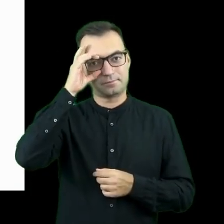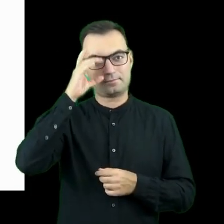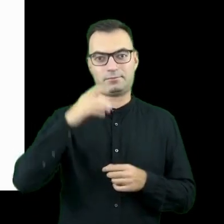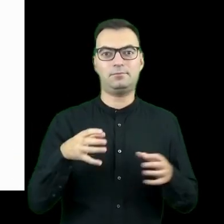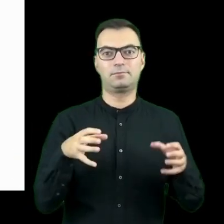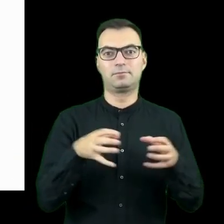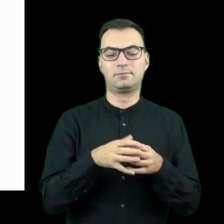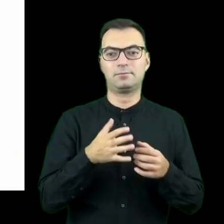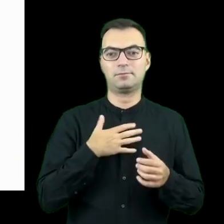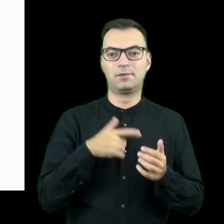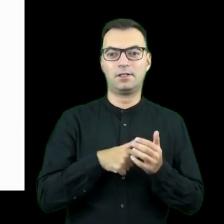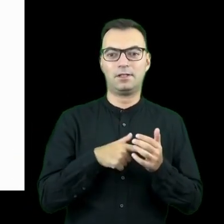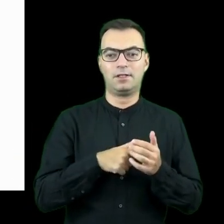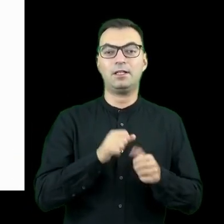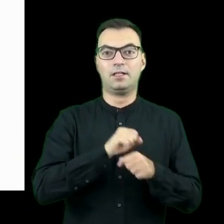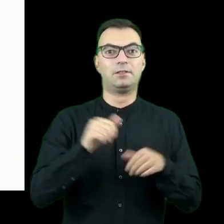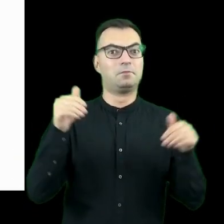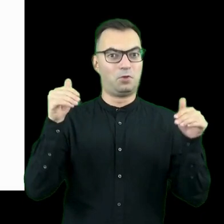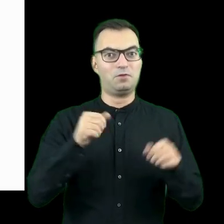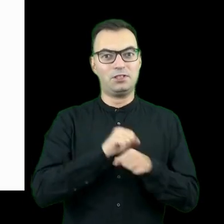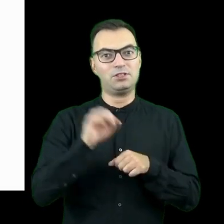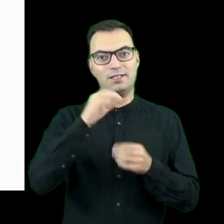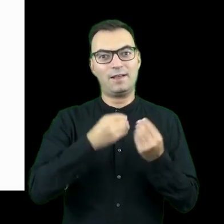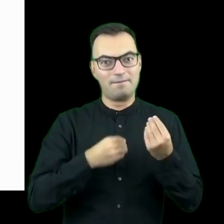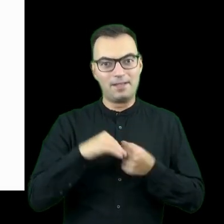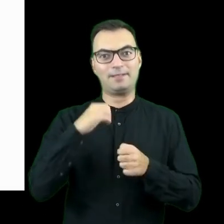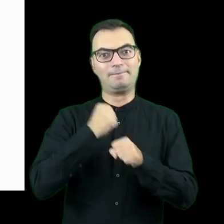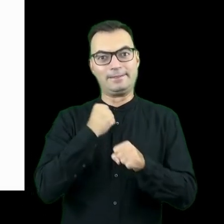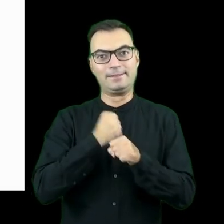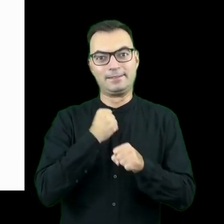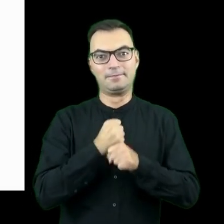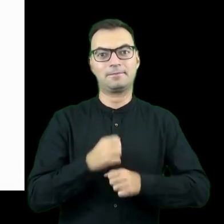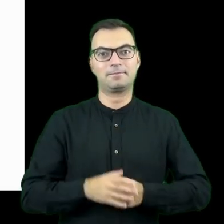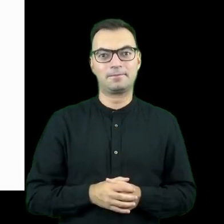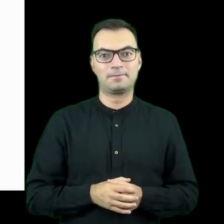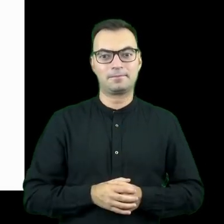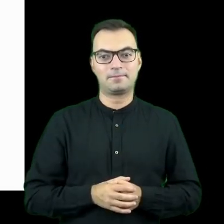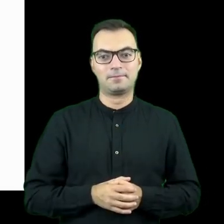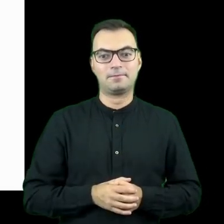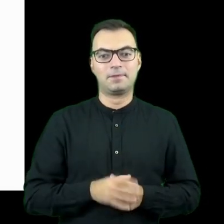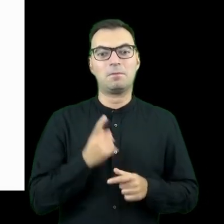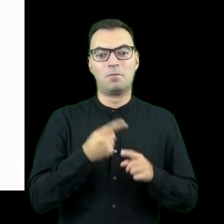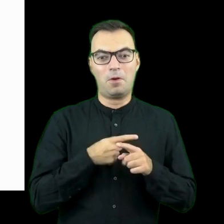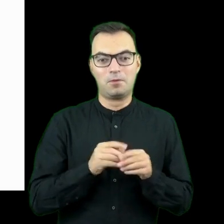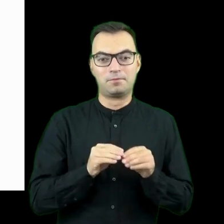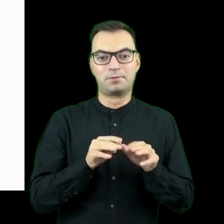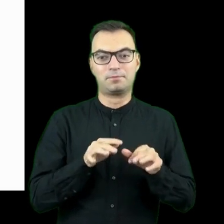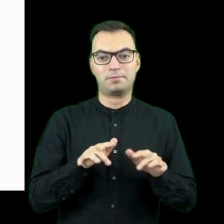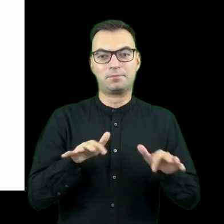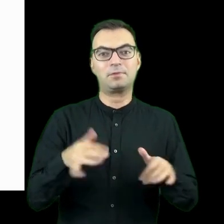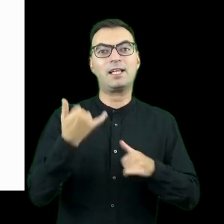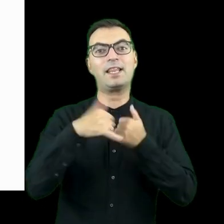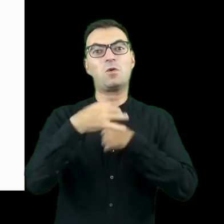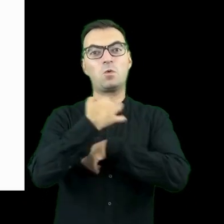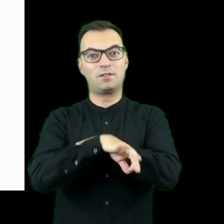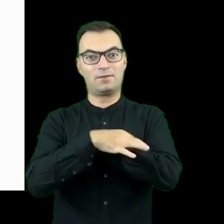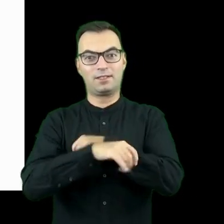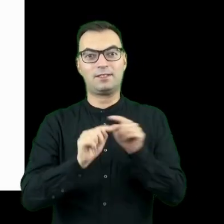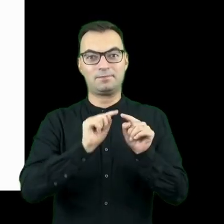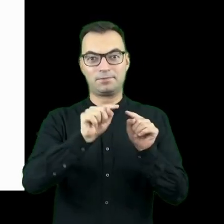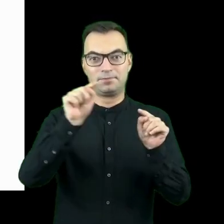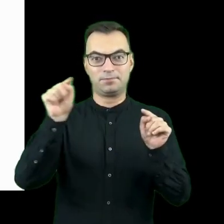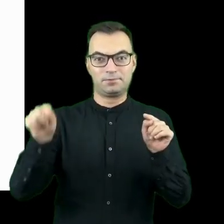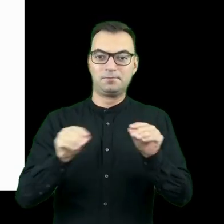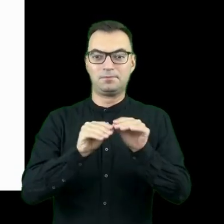ludzie uznali, że w tym jest potencjał do robienia czegoś więcej i zaczęli ją wprowadzać w ramach innych uniwersytetów w